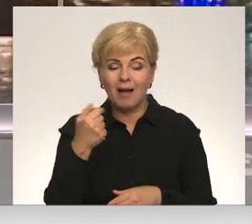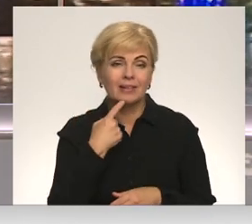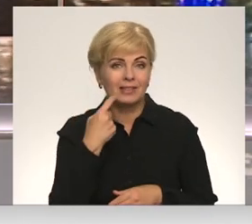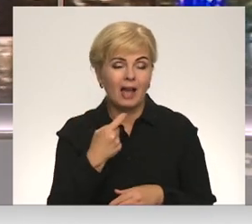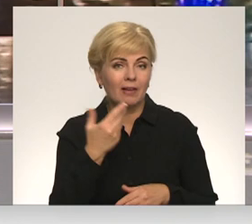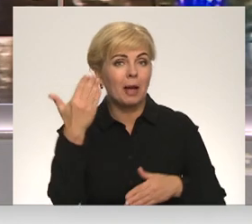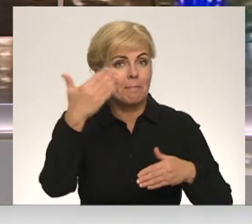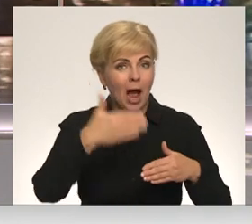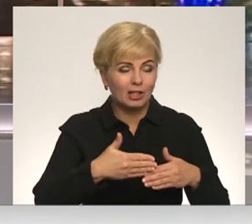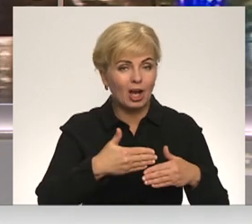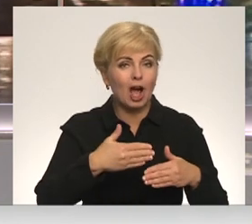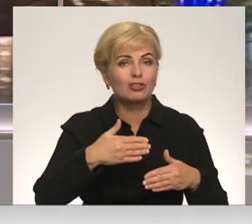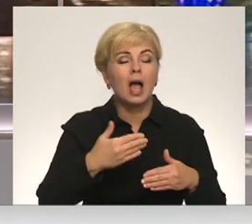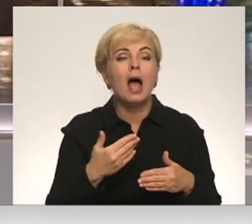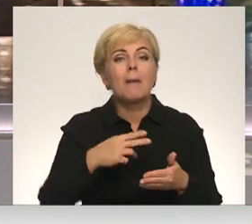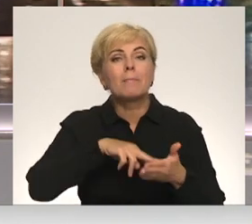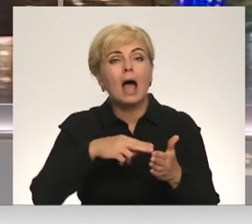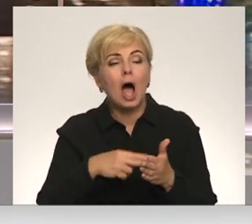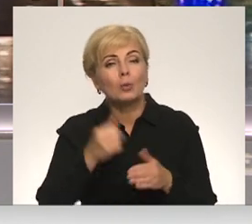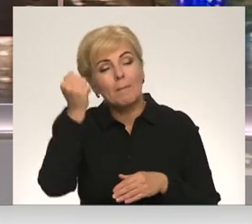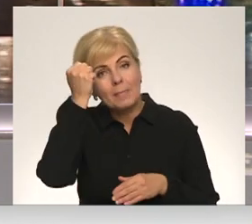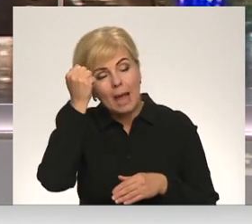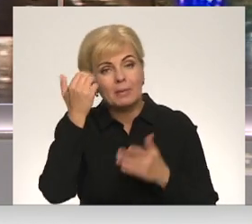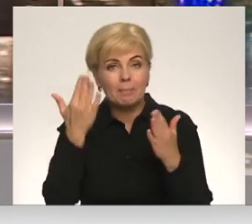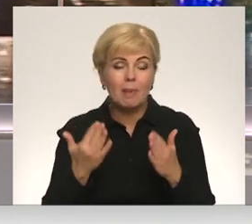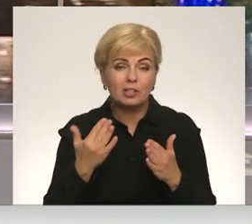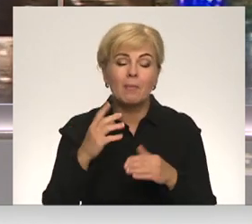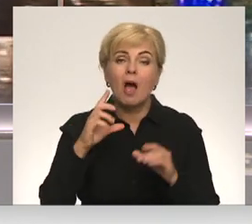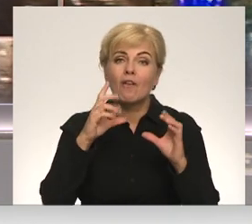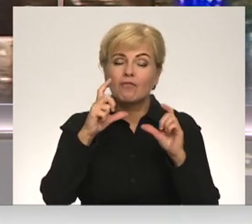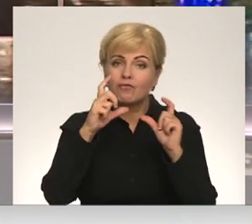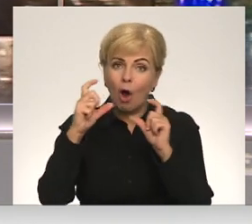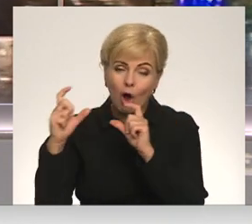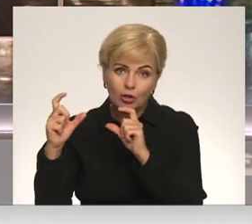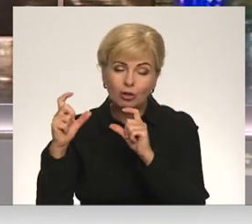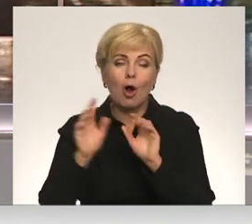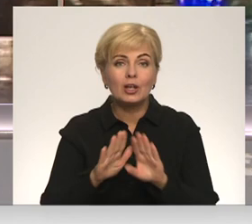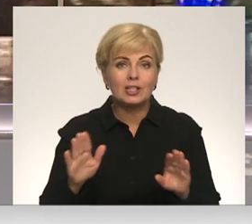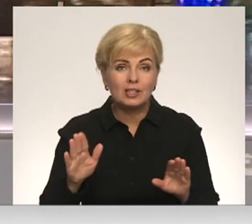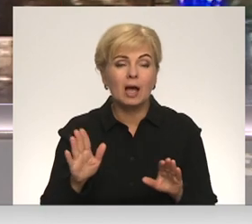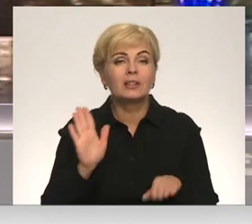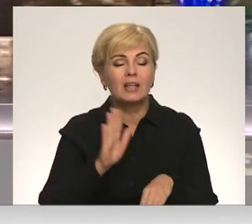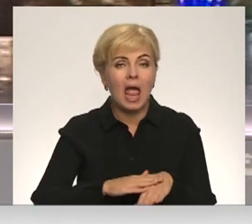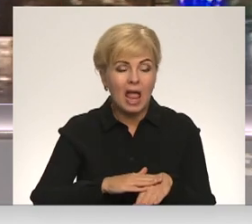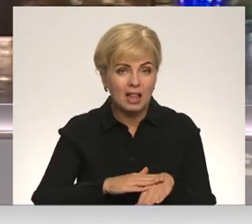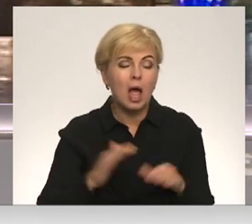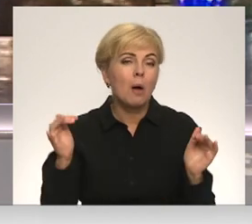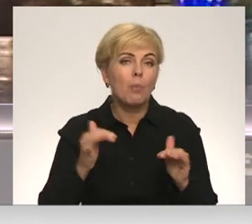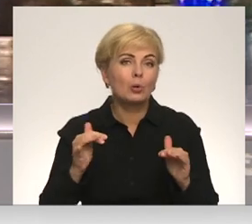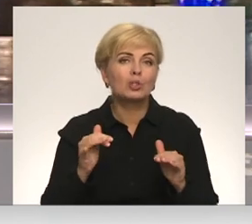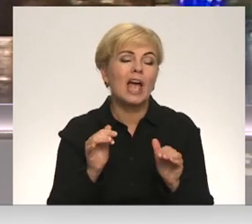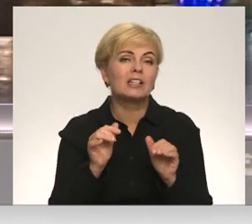laiku, tiek plānoti dažādi piemīs pasākumi un fotoistādes. Jau otro gadu ar pulcēšanās ierobežojumiem, tāpēc vairums